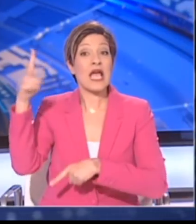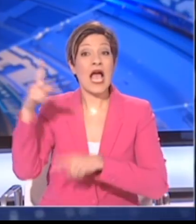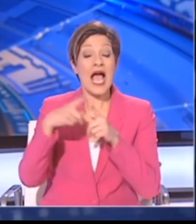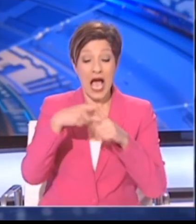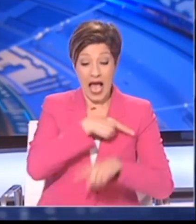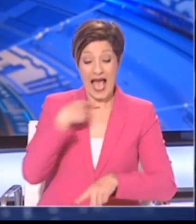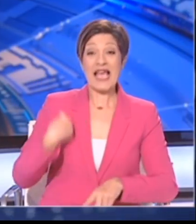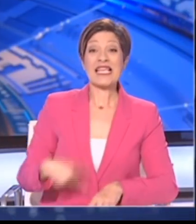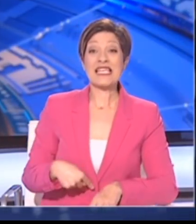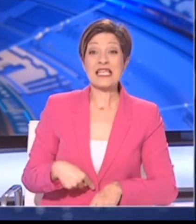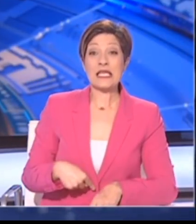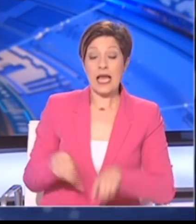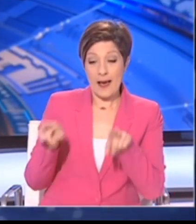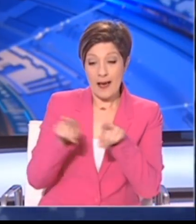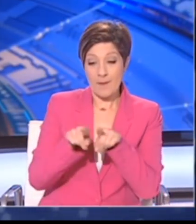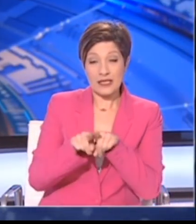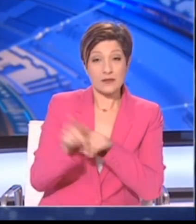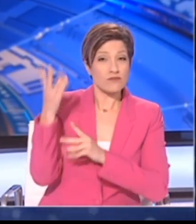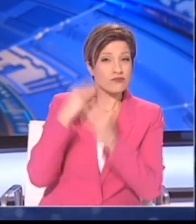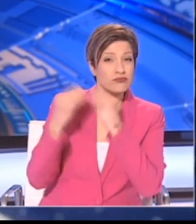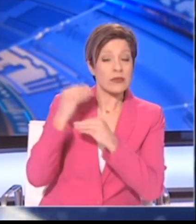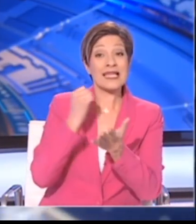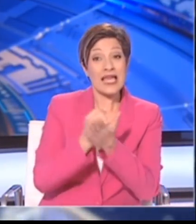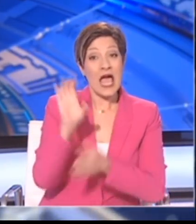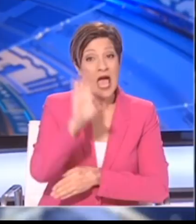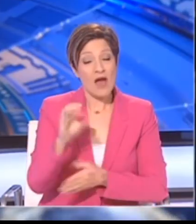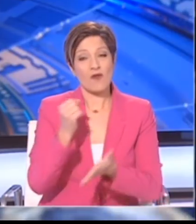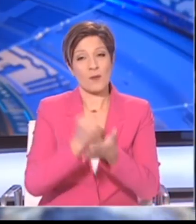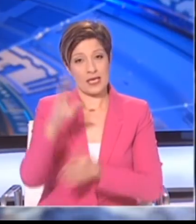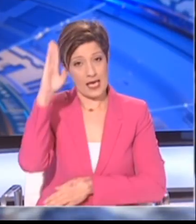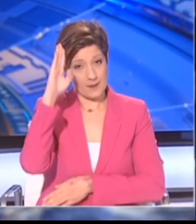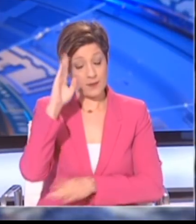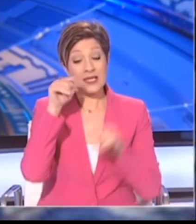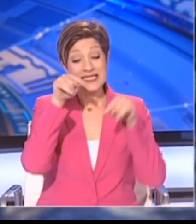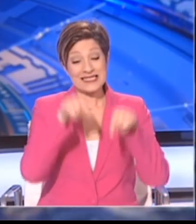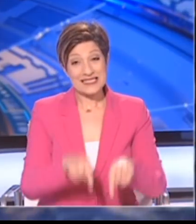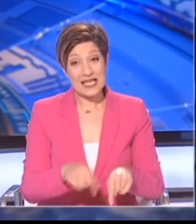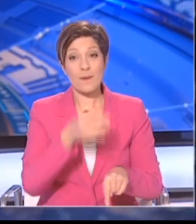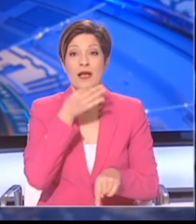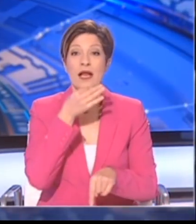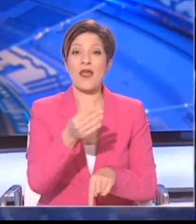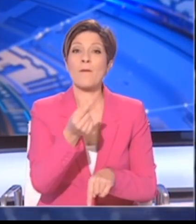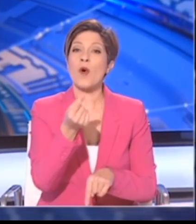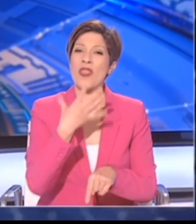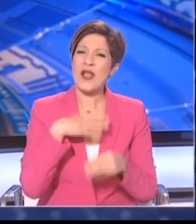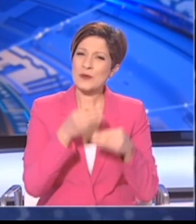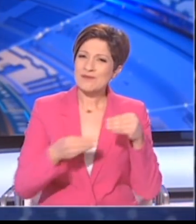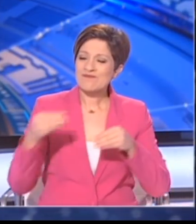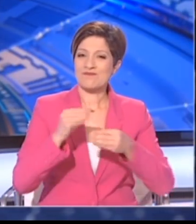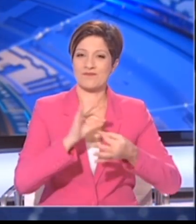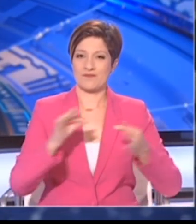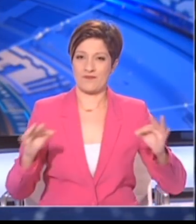αντίστοιχη της Ευρώπης και των Ηνωμένων Πολιβιών της Αμερικής. Επιτρέψτε μου σήμερα να πω λίγα περισσότερα.